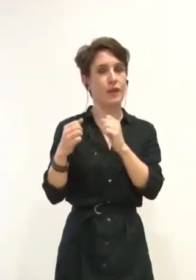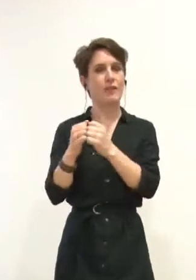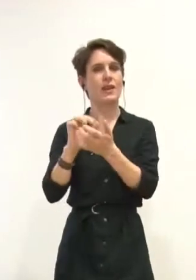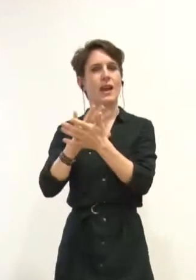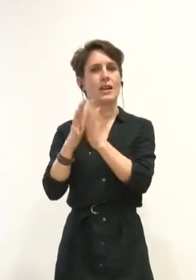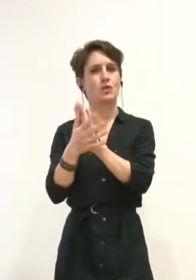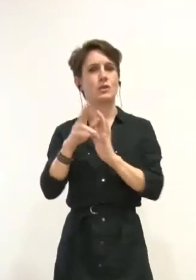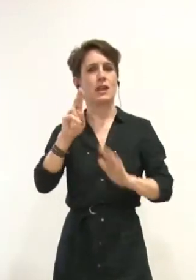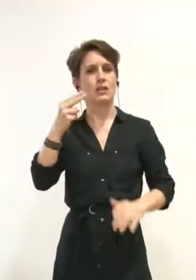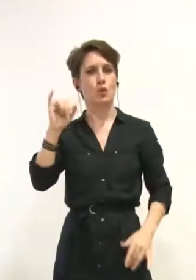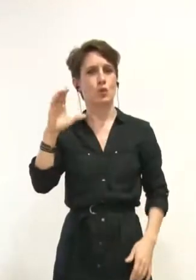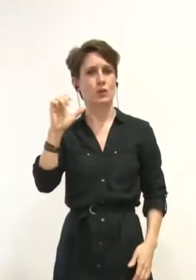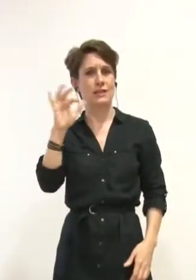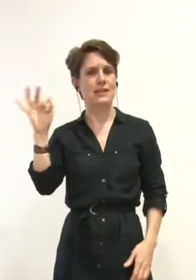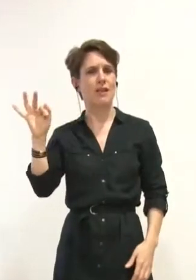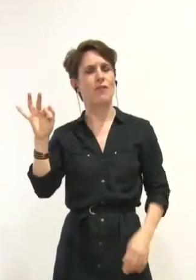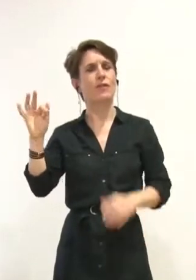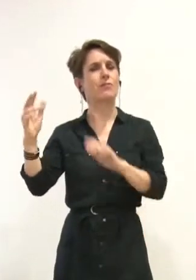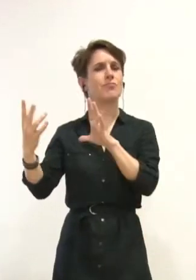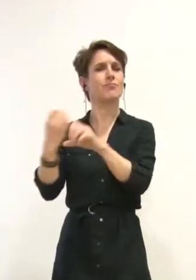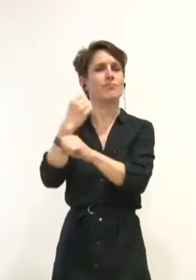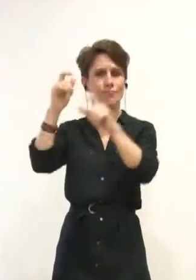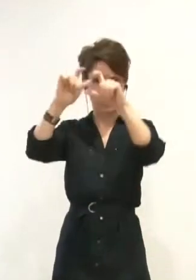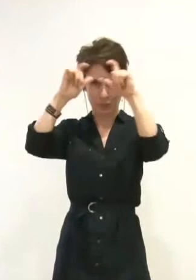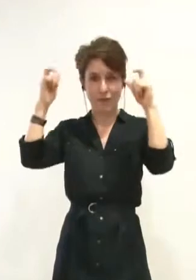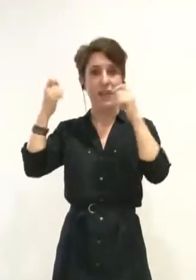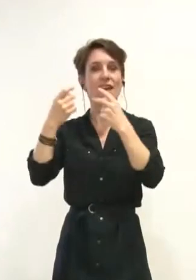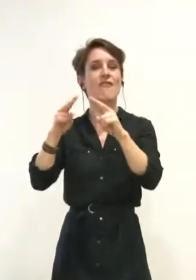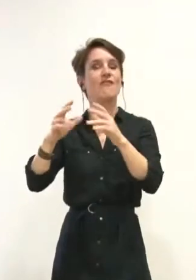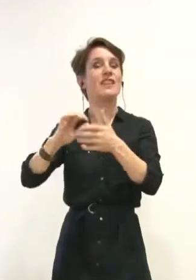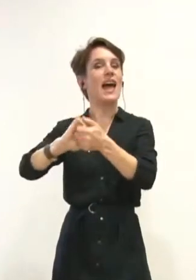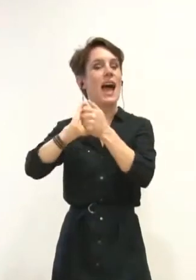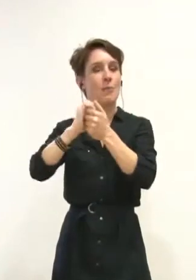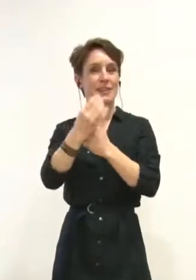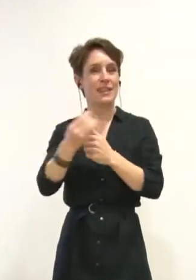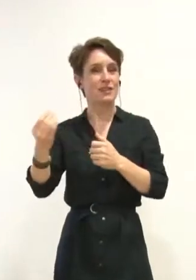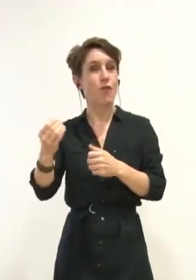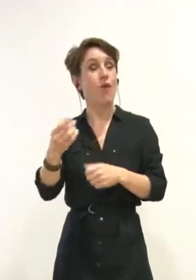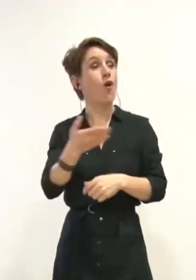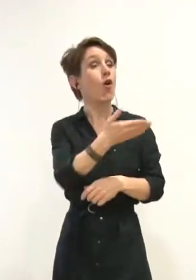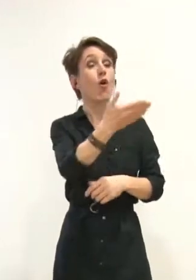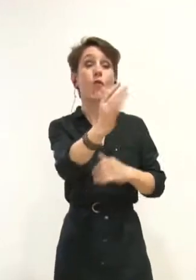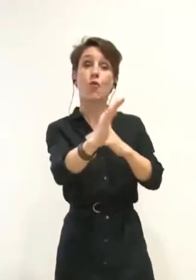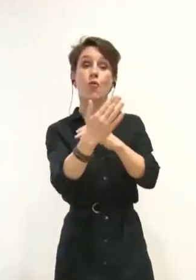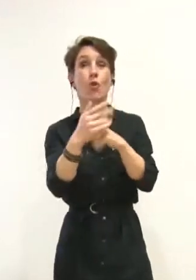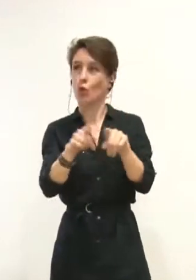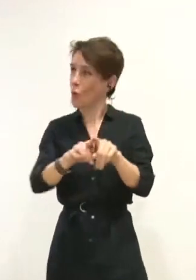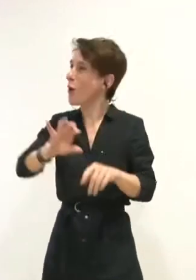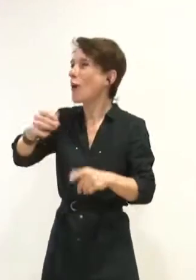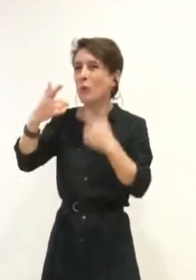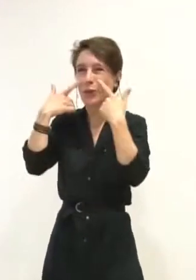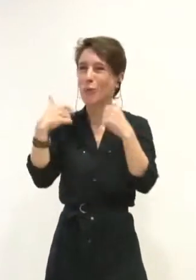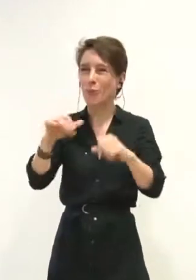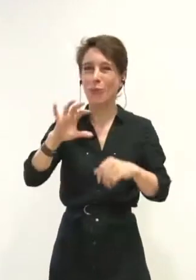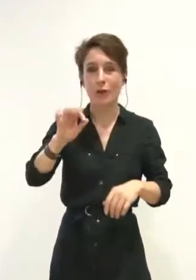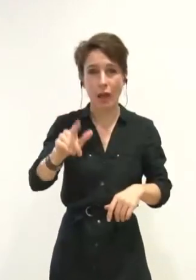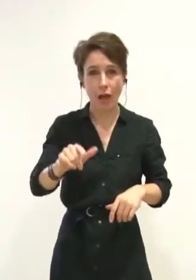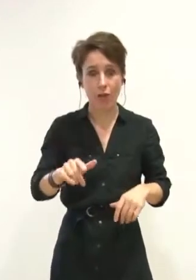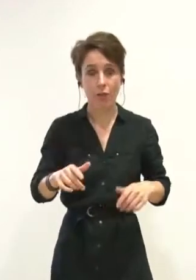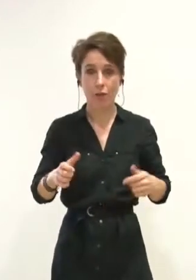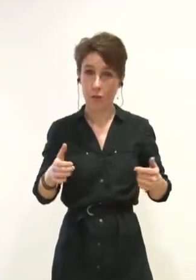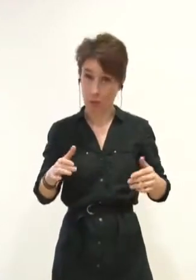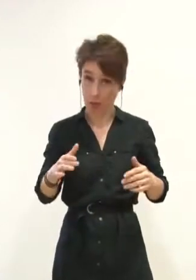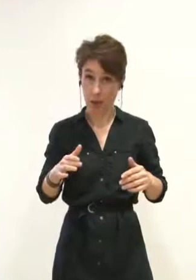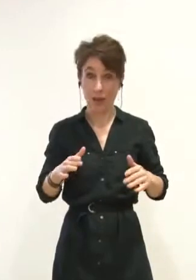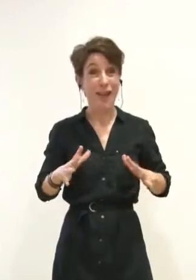'obtention du titre « Ville amie des enfants », ce que vous présentez comme une sorte d'évidence, la traduction d'un engagement a malgré tout dû